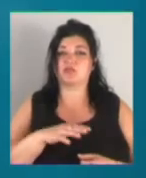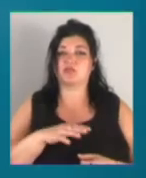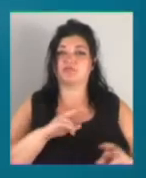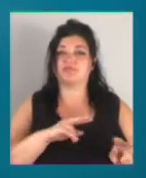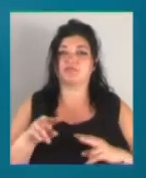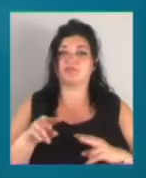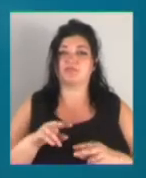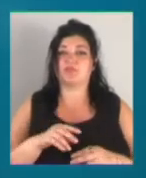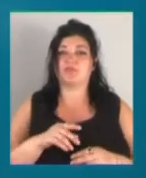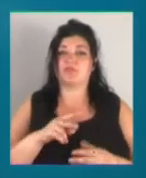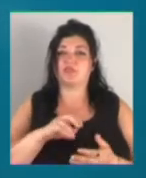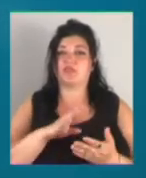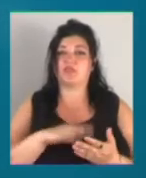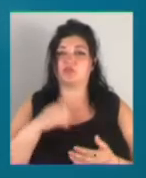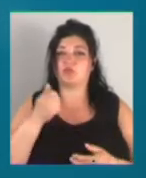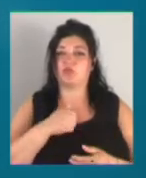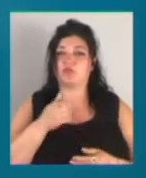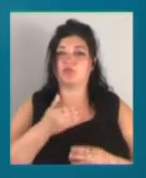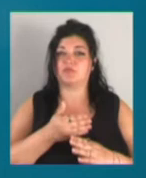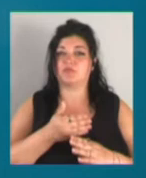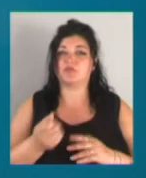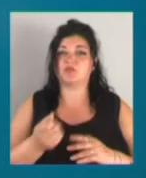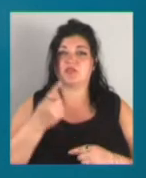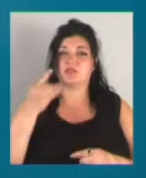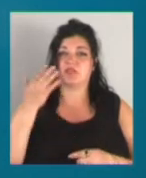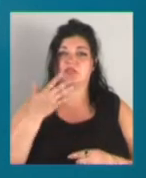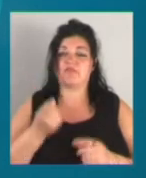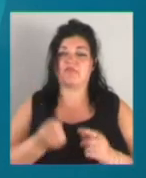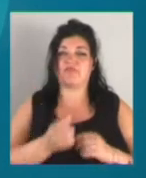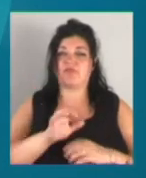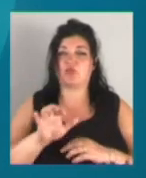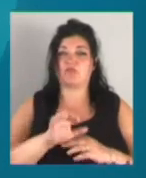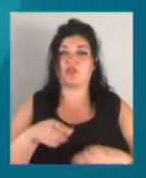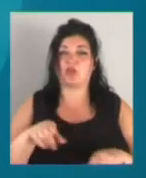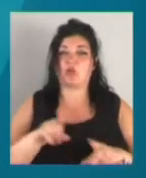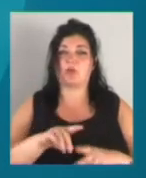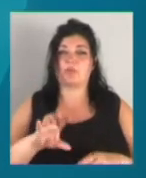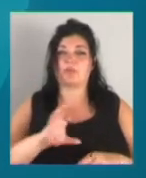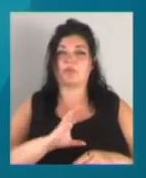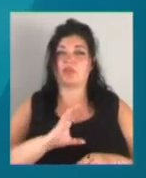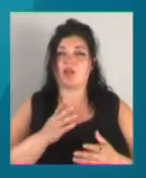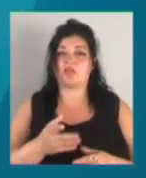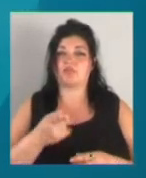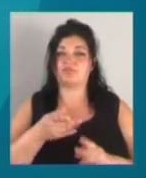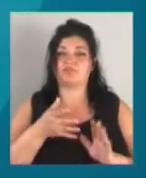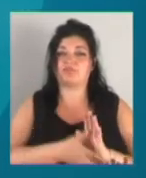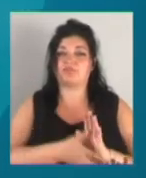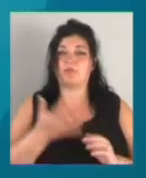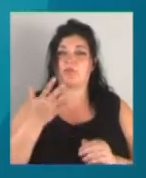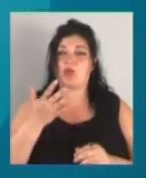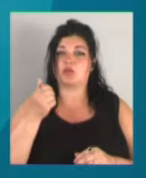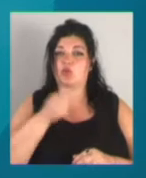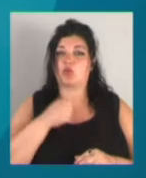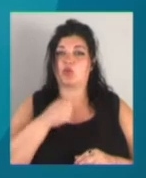2015 році. Тоді ж і з'явилася ідея виготовлення такої медалі. На її втілення було витрачено 5 років. Її